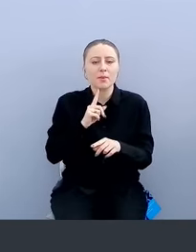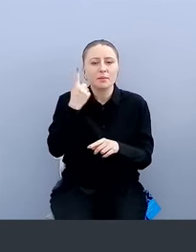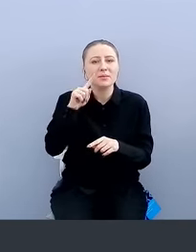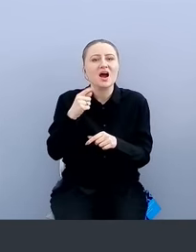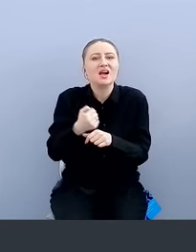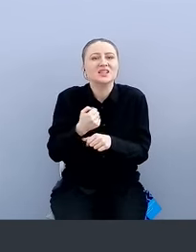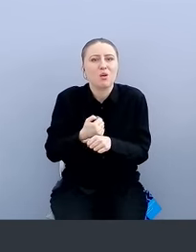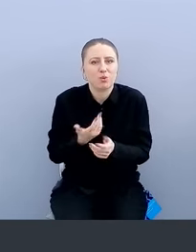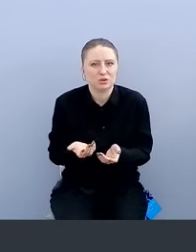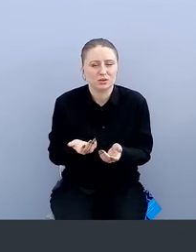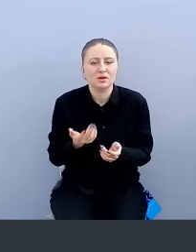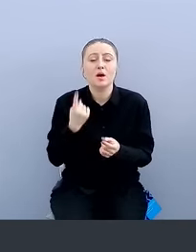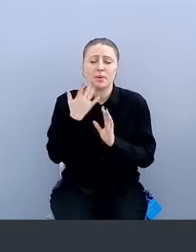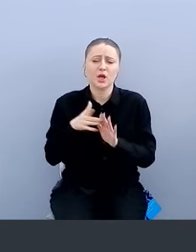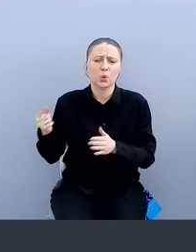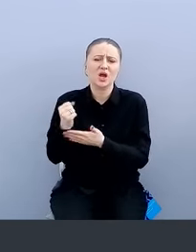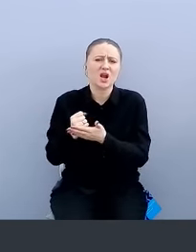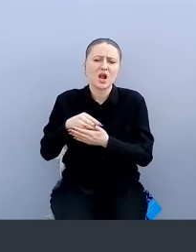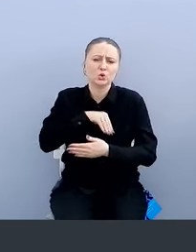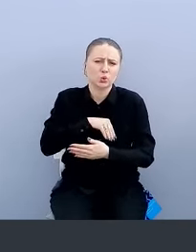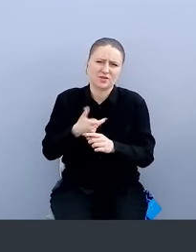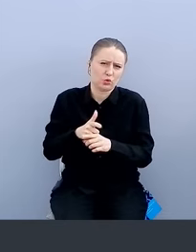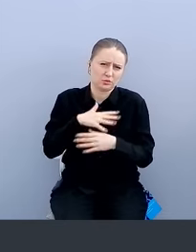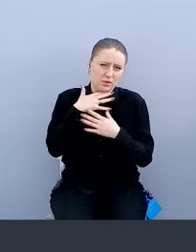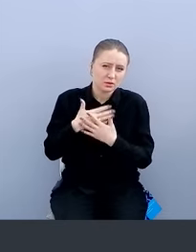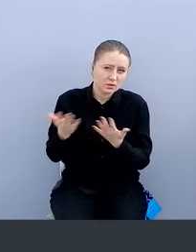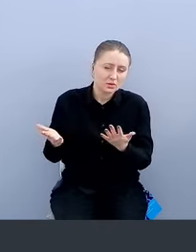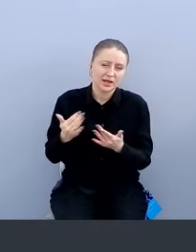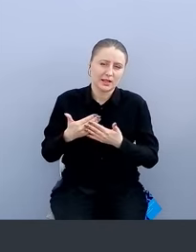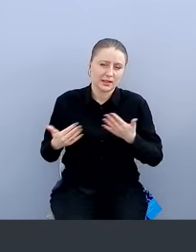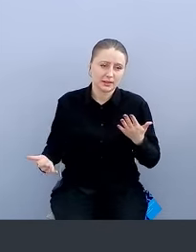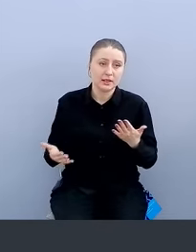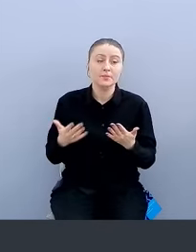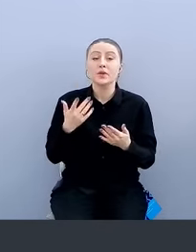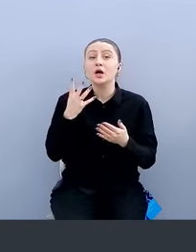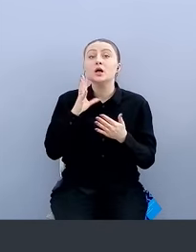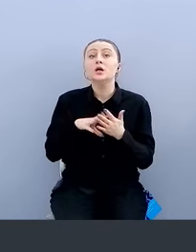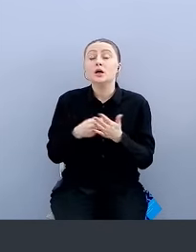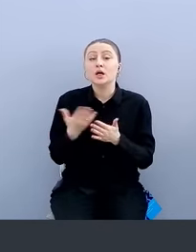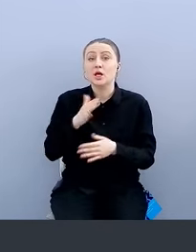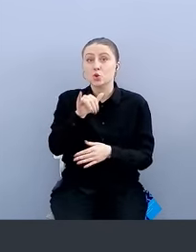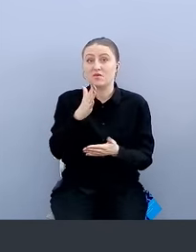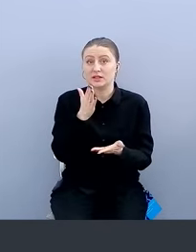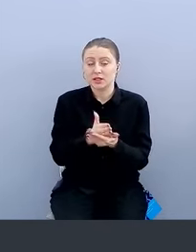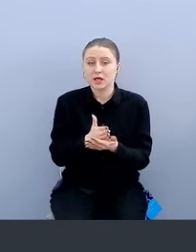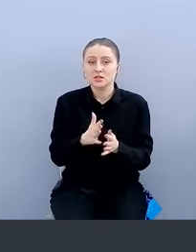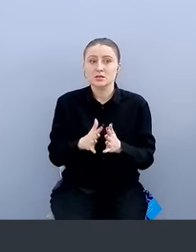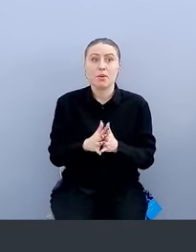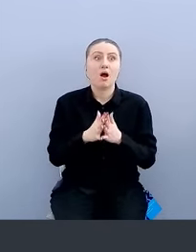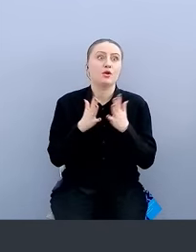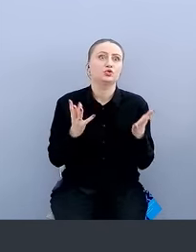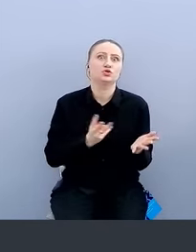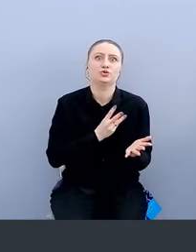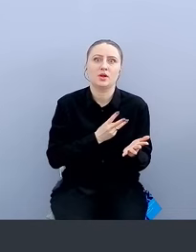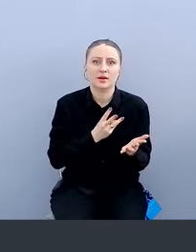понятно, у них очень большие ресурсы, и так далее. Соответственно, если у вас там есть большое желание,